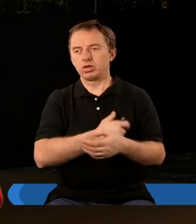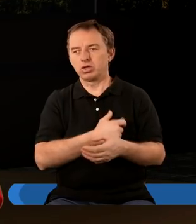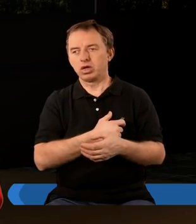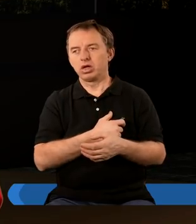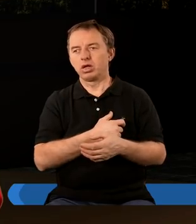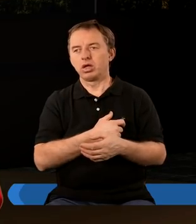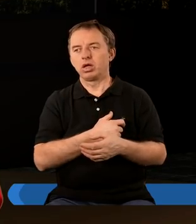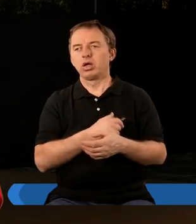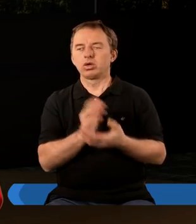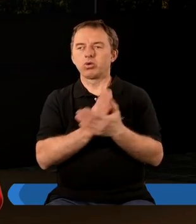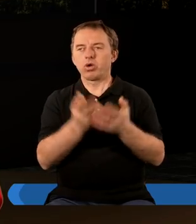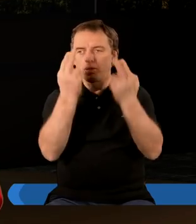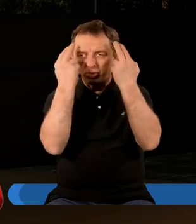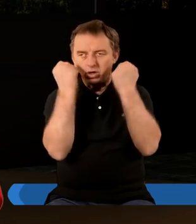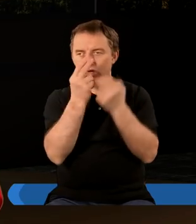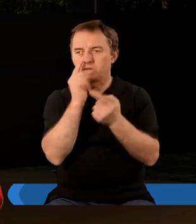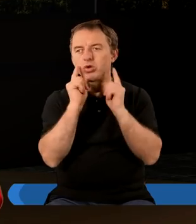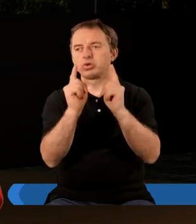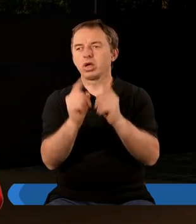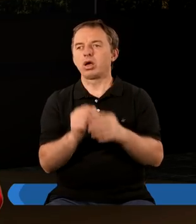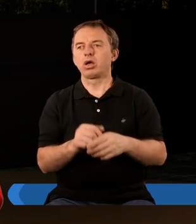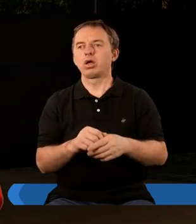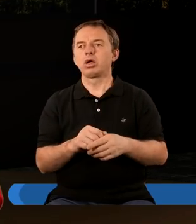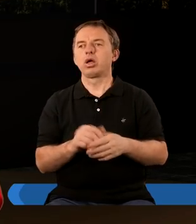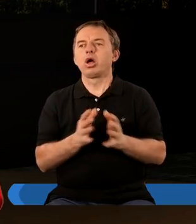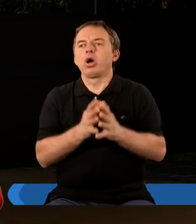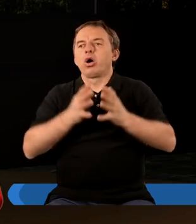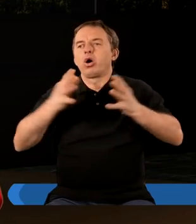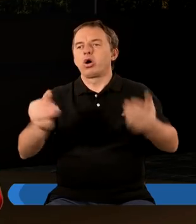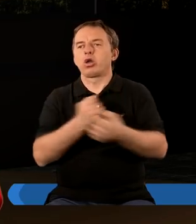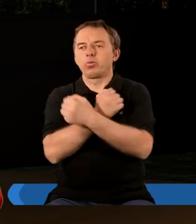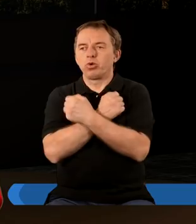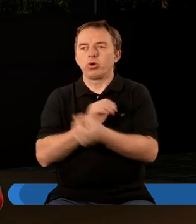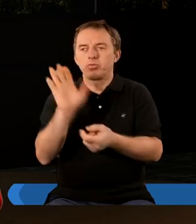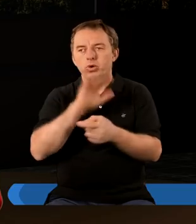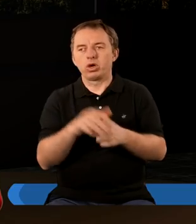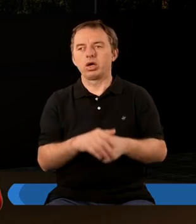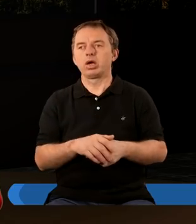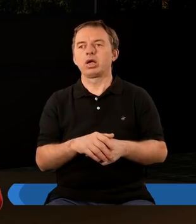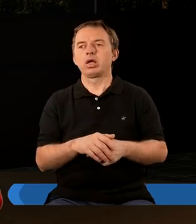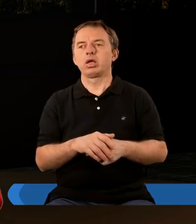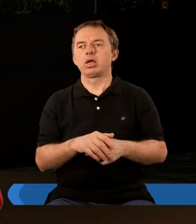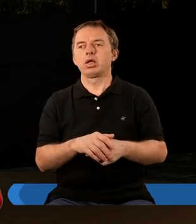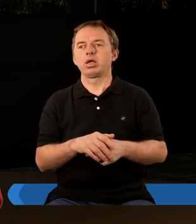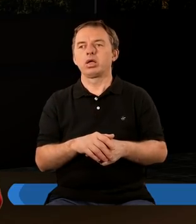sercu jest skrucha i pokora i dostrzega ogrom miłości Boga i